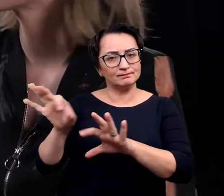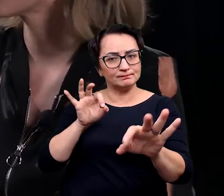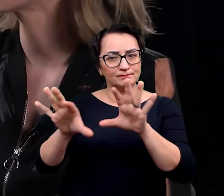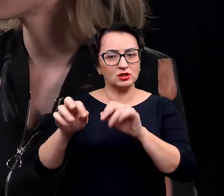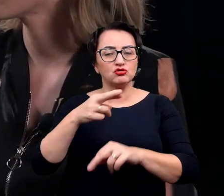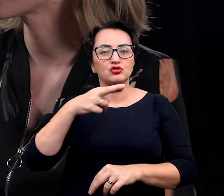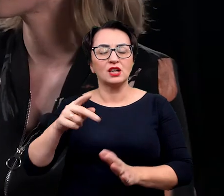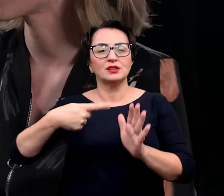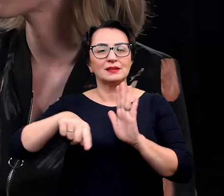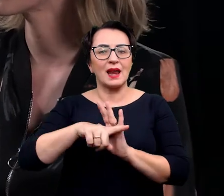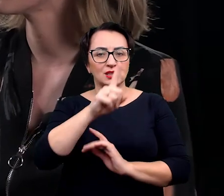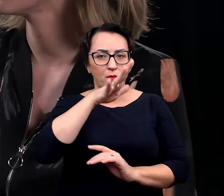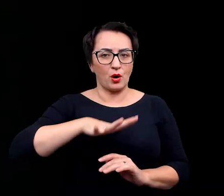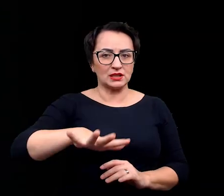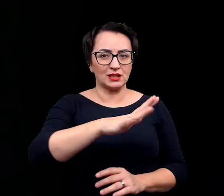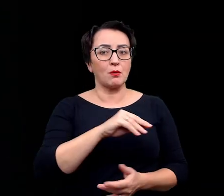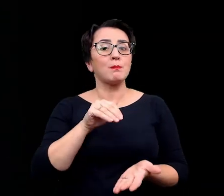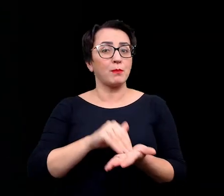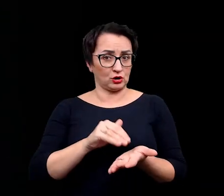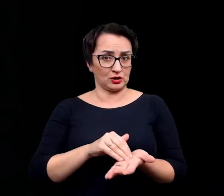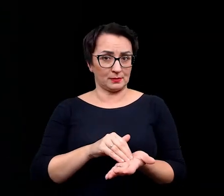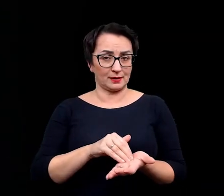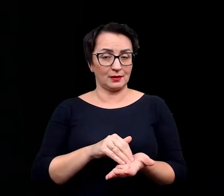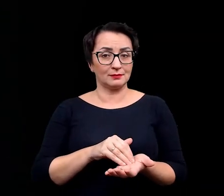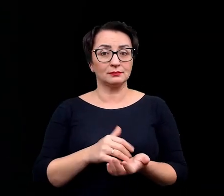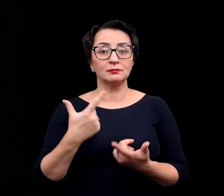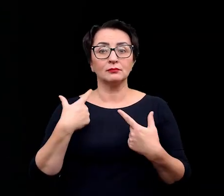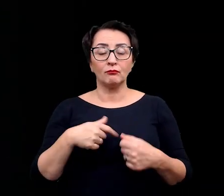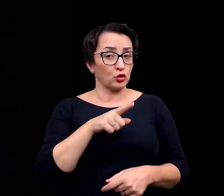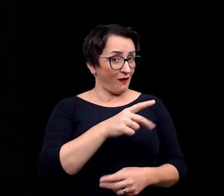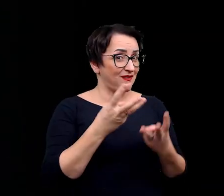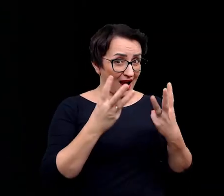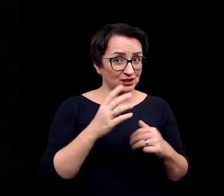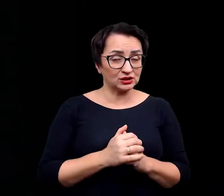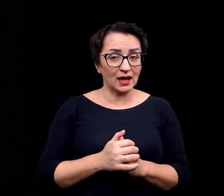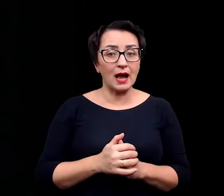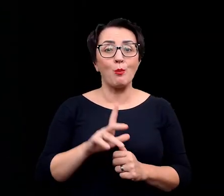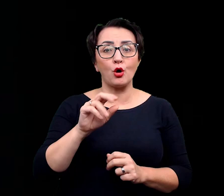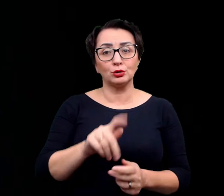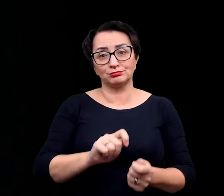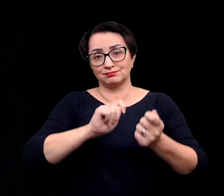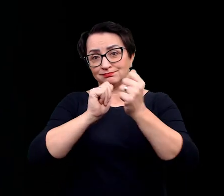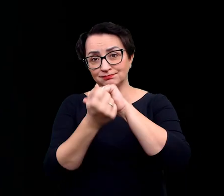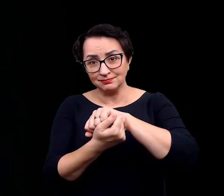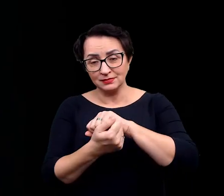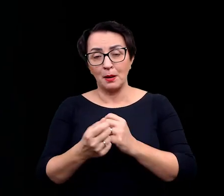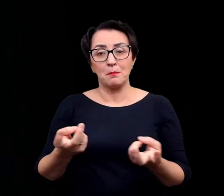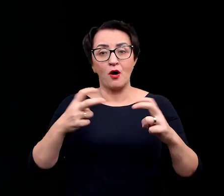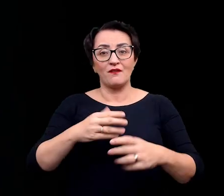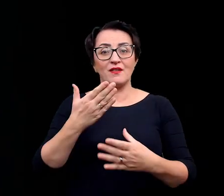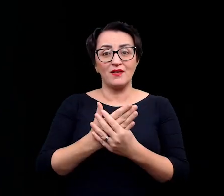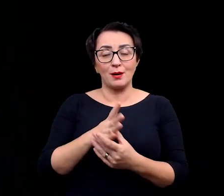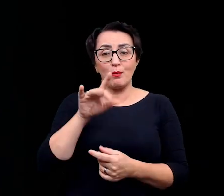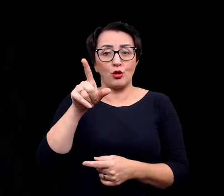które będą przydatne dla społeczeństwa. To jest bardzo ważne, bo to potem przeradza się w powstawanie firm, a te firmy są